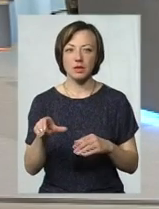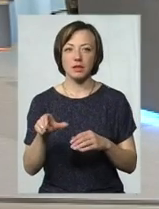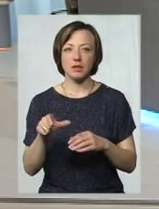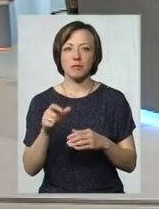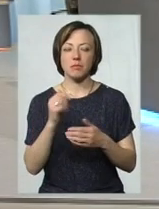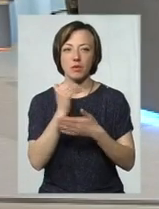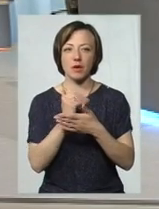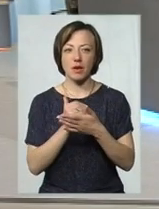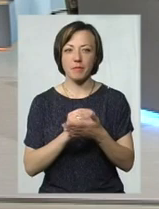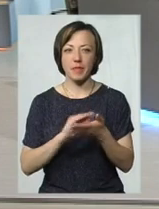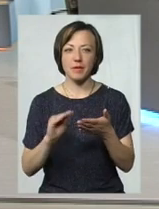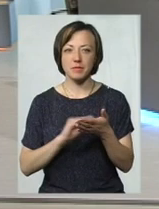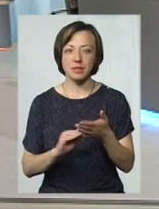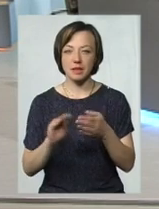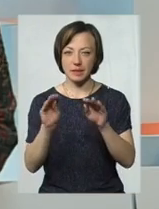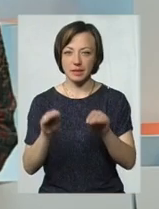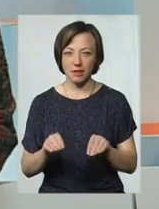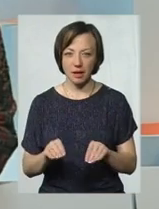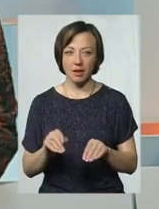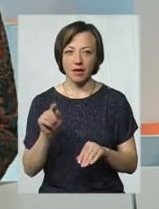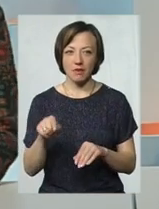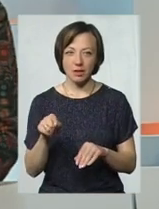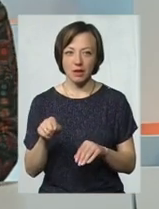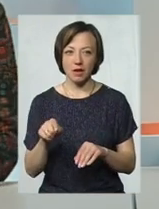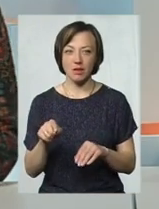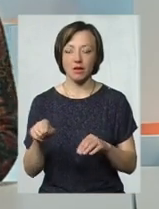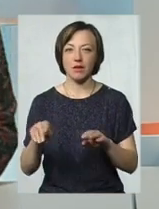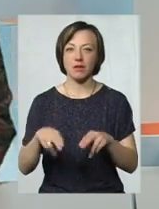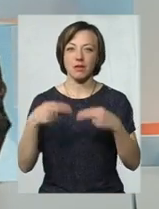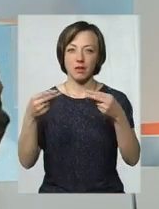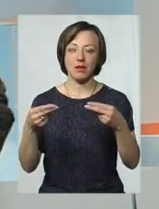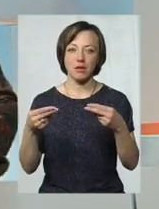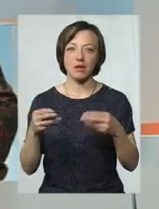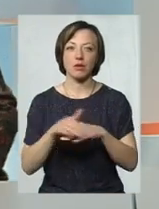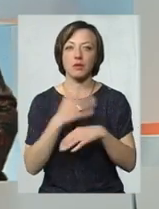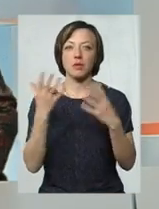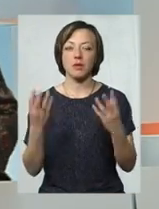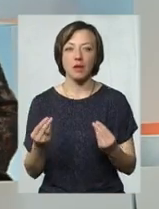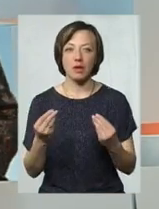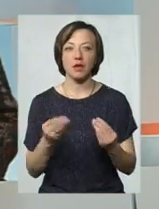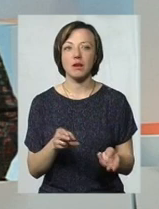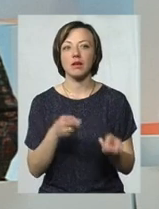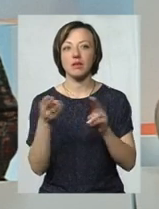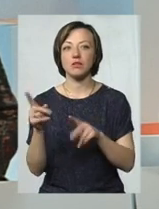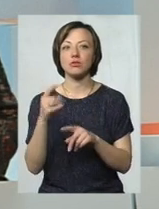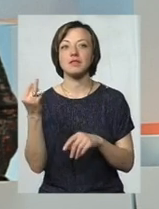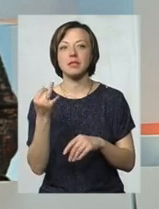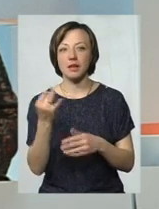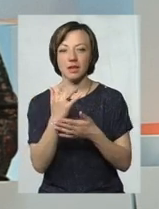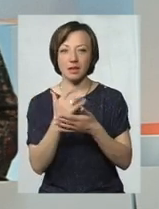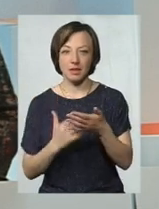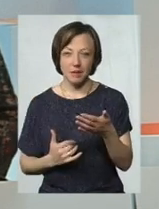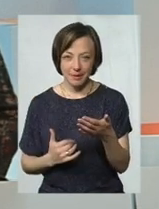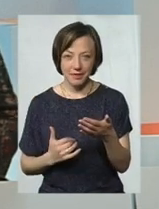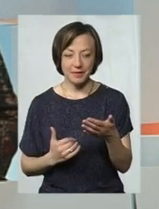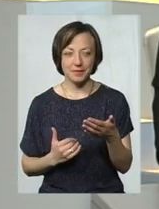програму, яким ми написали певний сценарій. І вона там, хтось пише на сторінку, доброго дня, ми пишемо, доброго дня, що вас цікавить? І даємо варіанти